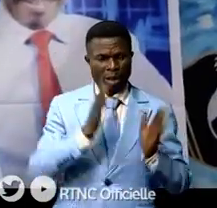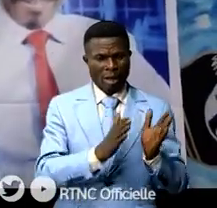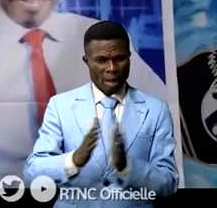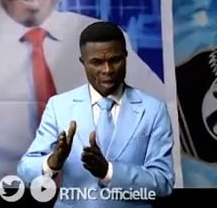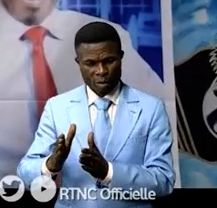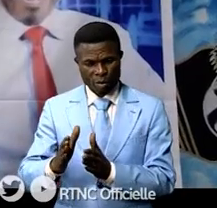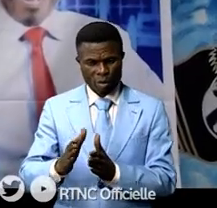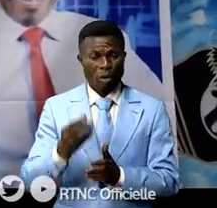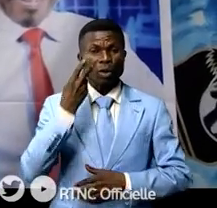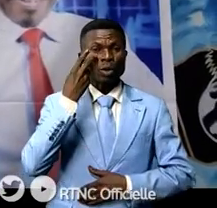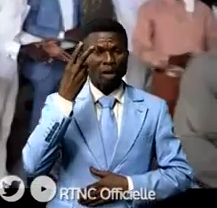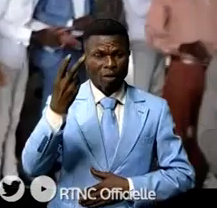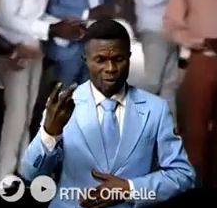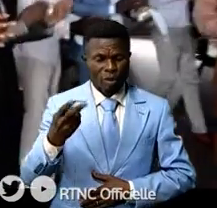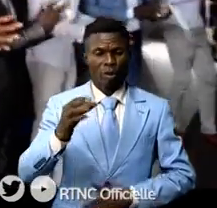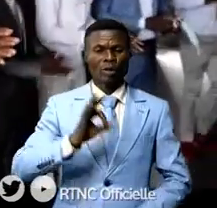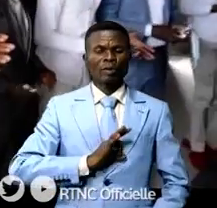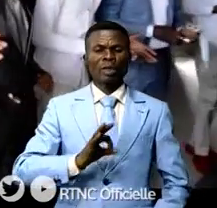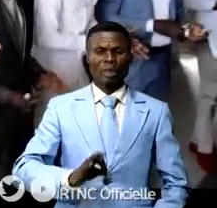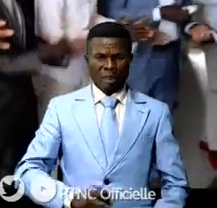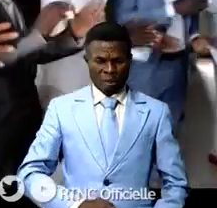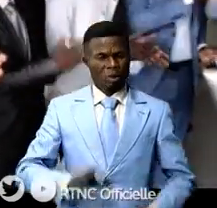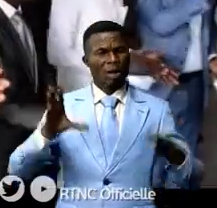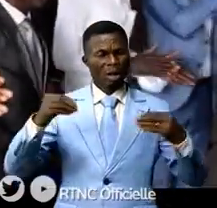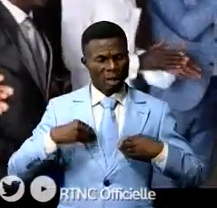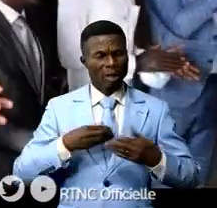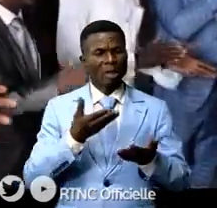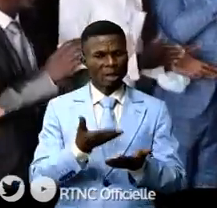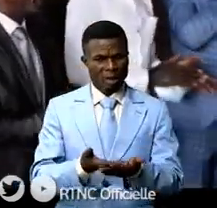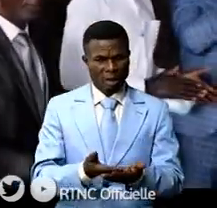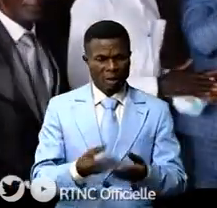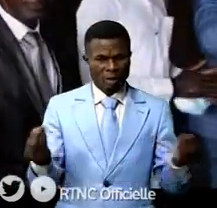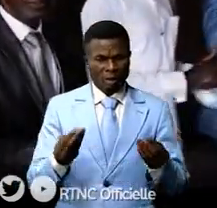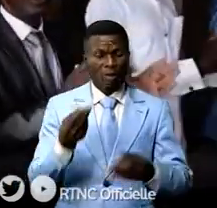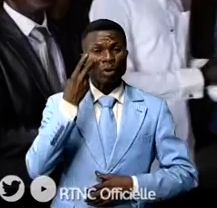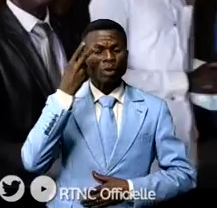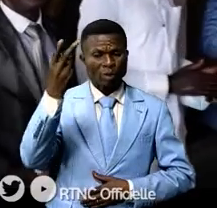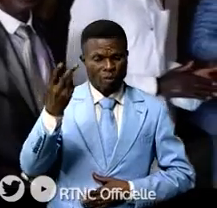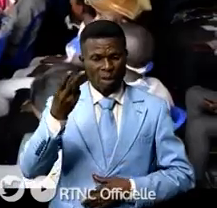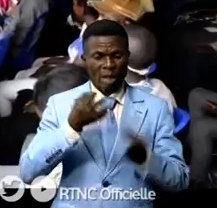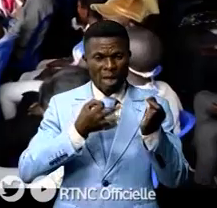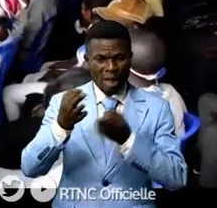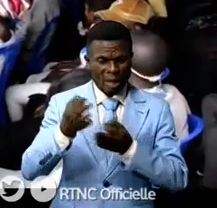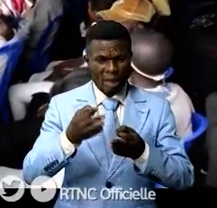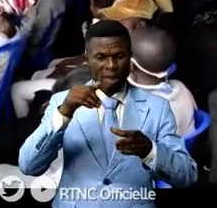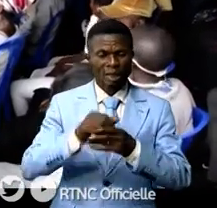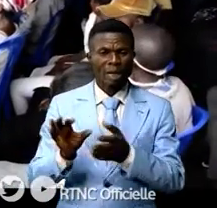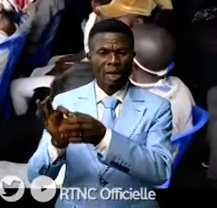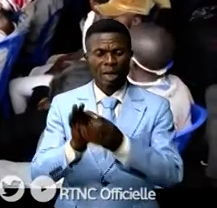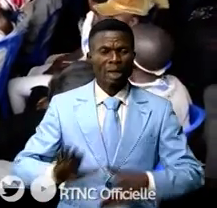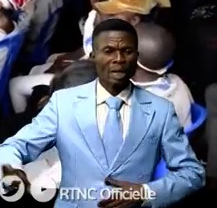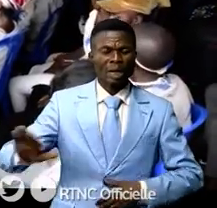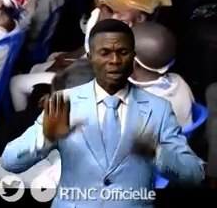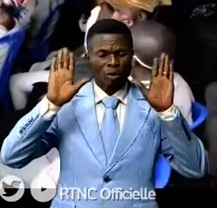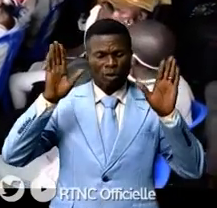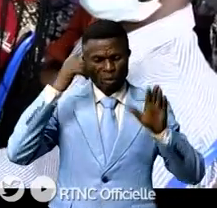derrière la vision du chef de l'État Félix Antoine Tshisekedi Tchilombo vision traduite à travers l'Union sacrée pour la